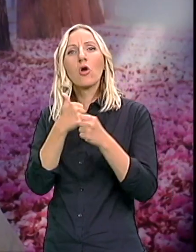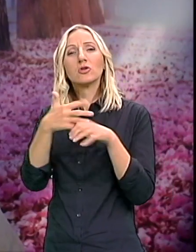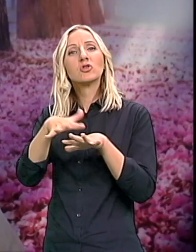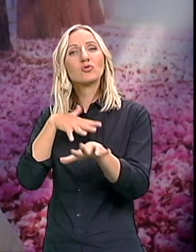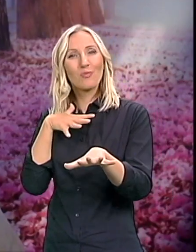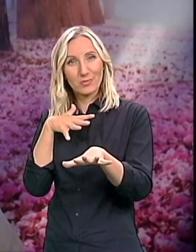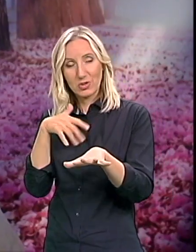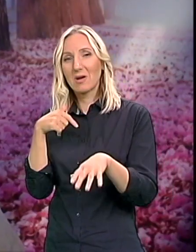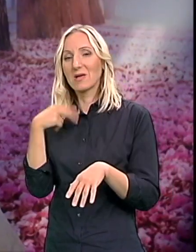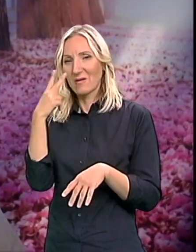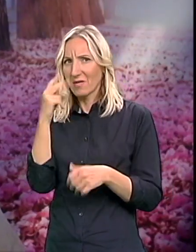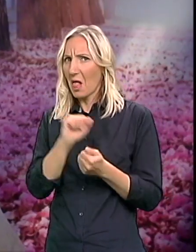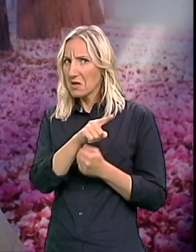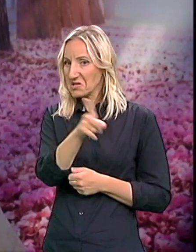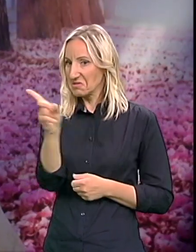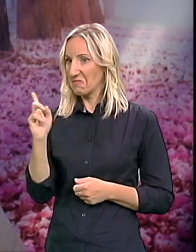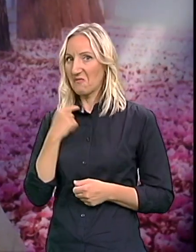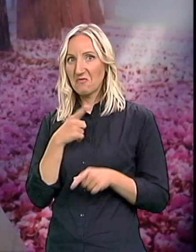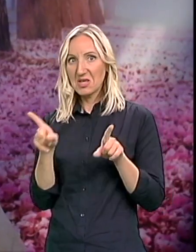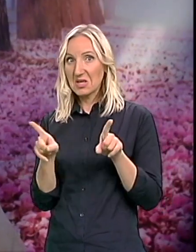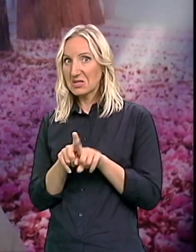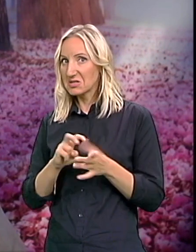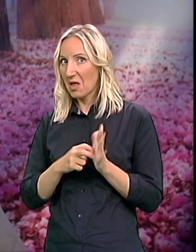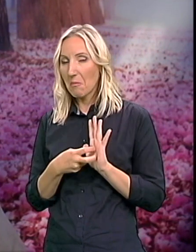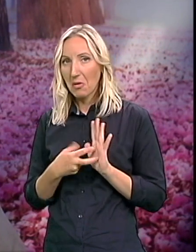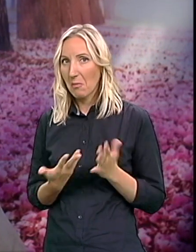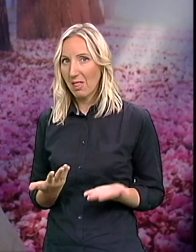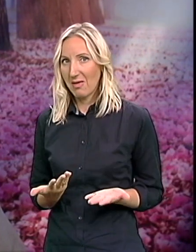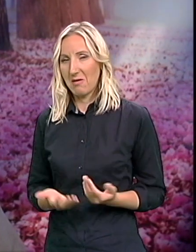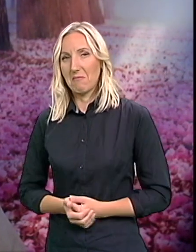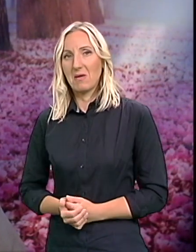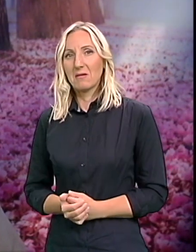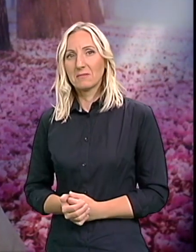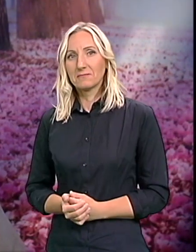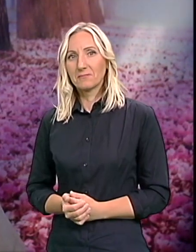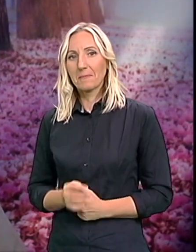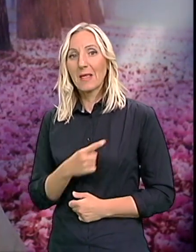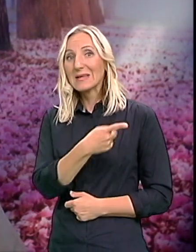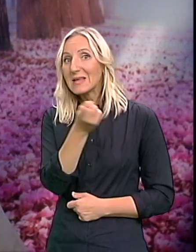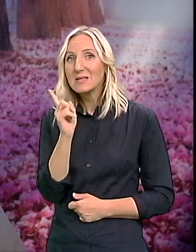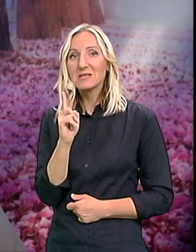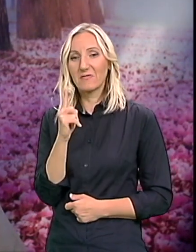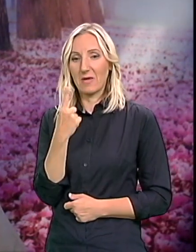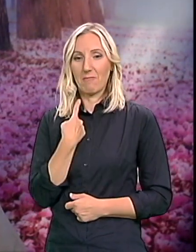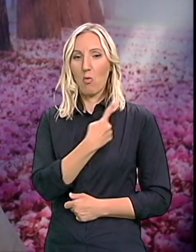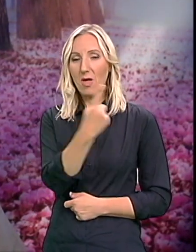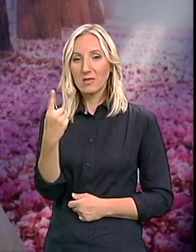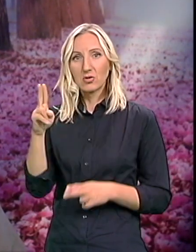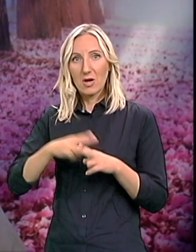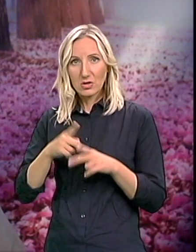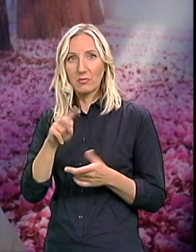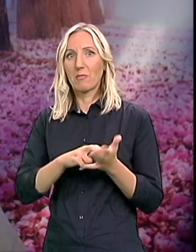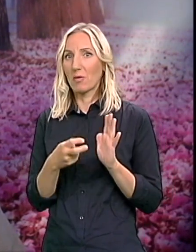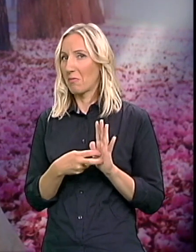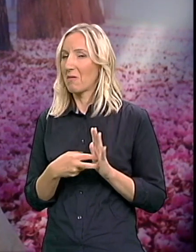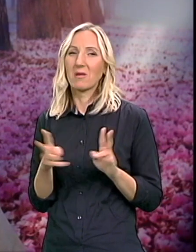Ja sam videla da mi svi imamo iste probleme I da svi pojedinačno rešavamo te probleme I da praktično